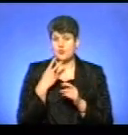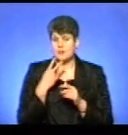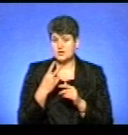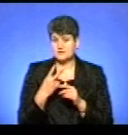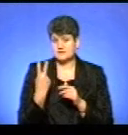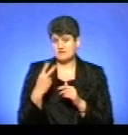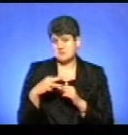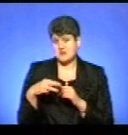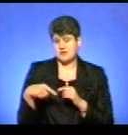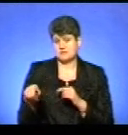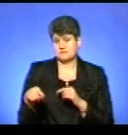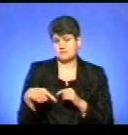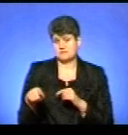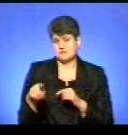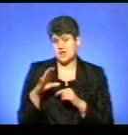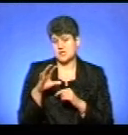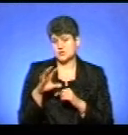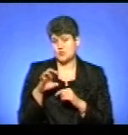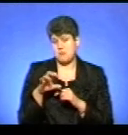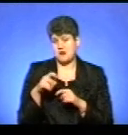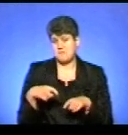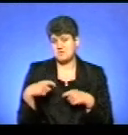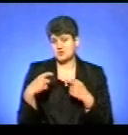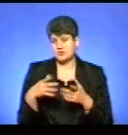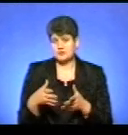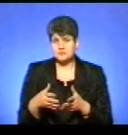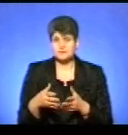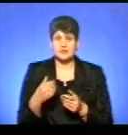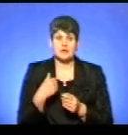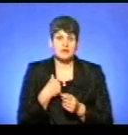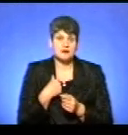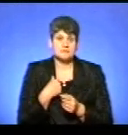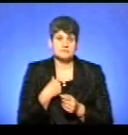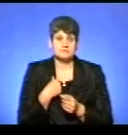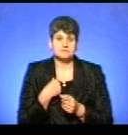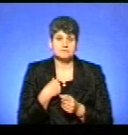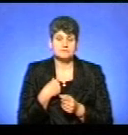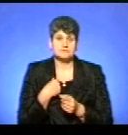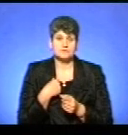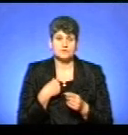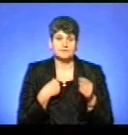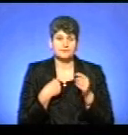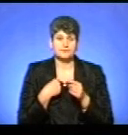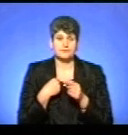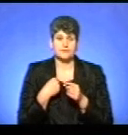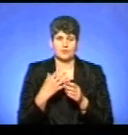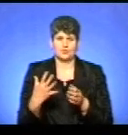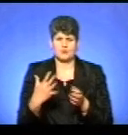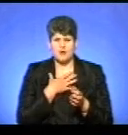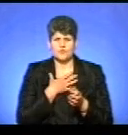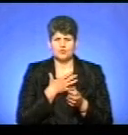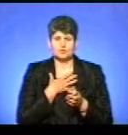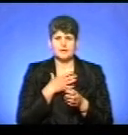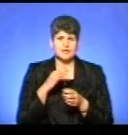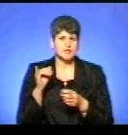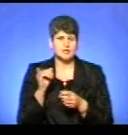щось таке, ніби собака біжить. Я одразу, а тут удар в груди. І